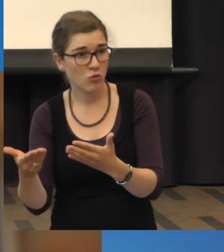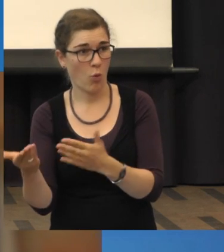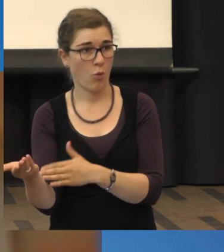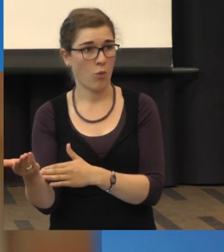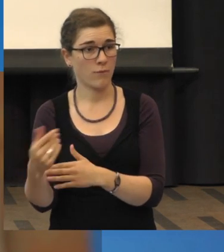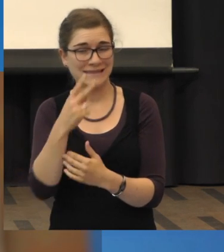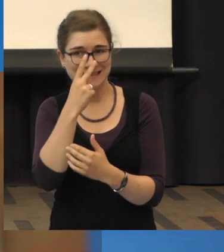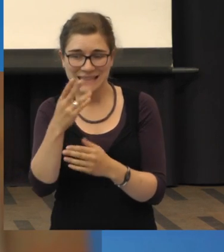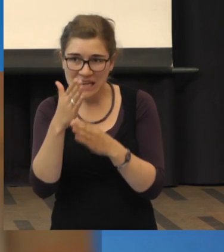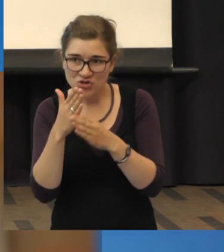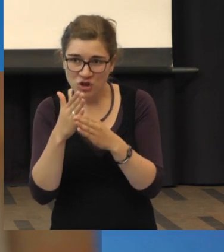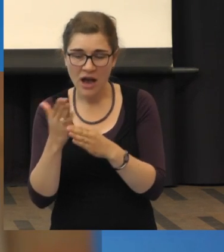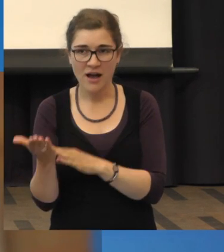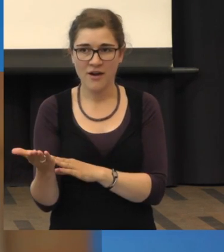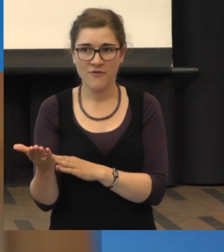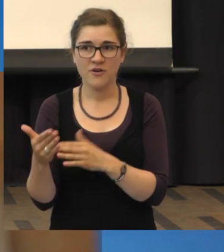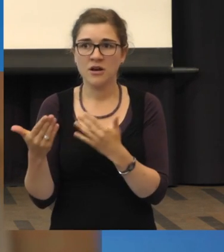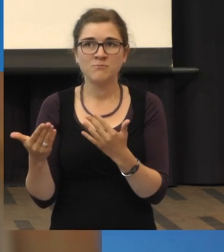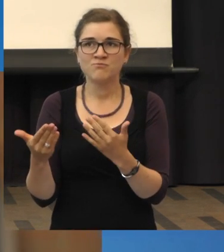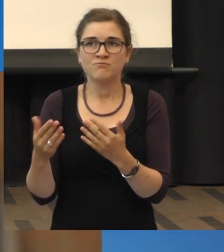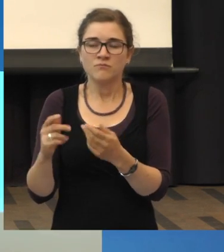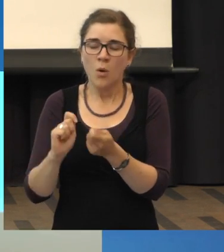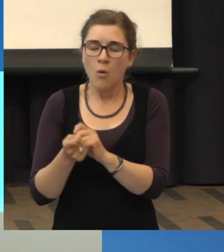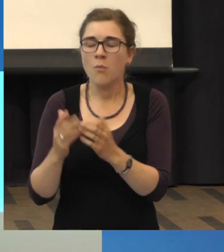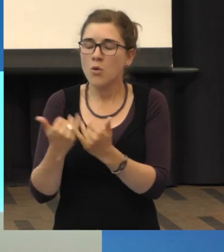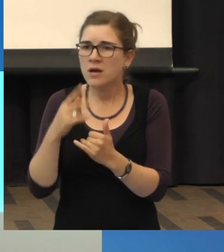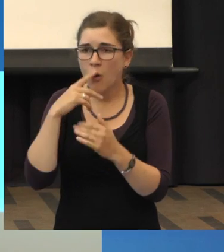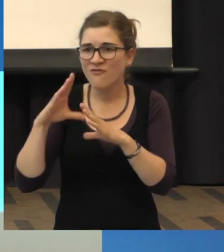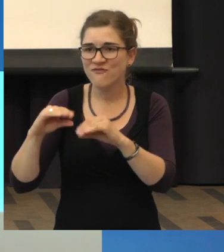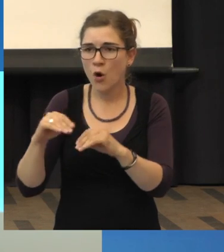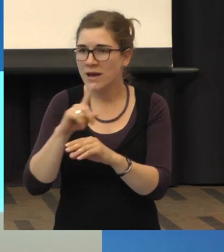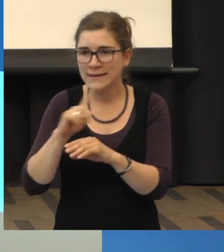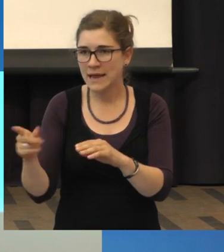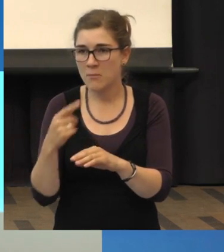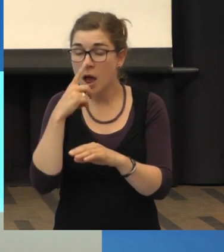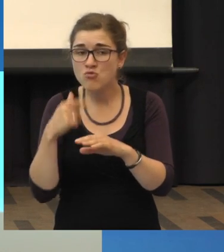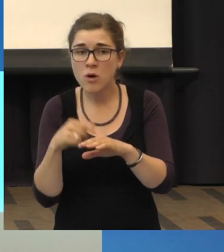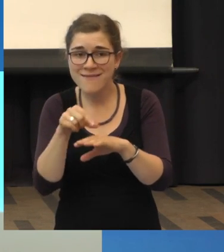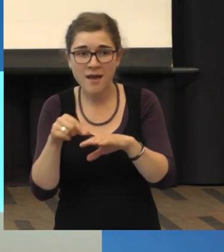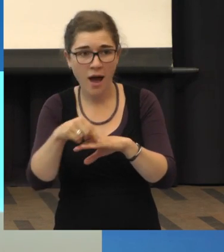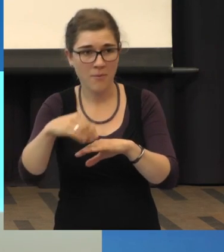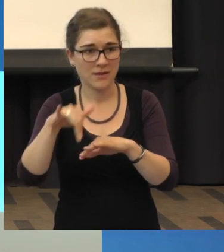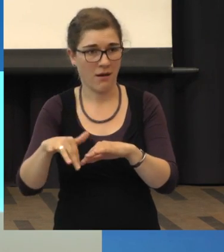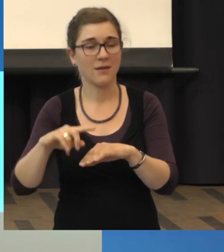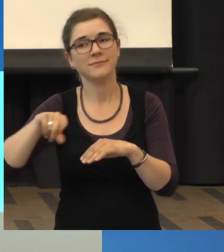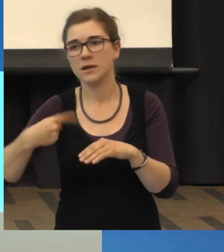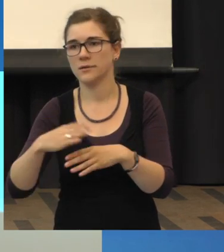Sehschärfe und es ist auch nicht mehr feucht, sondern dann sieht man nur eine Narbe, dann nützt auch die Therapie nichts mehr.